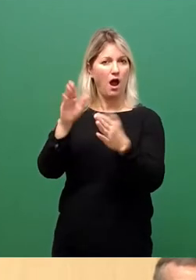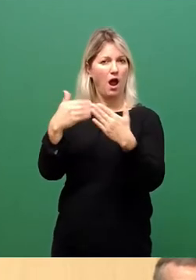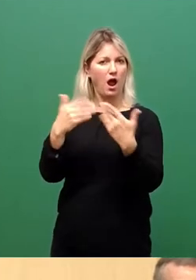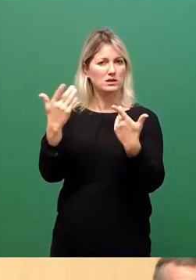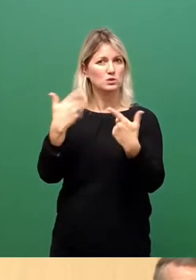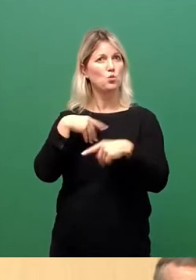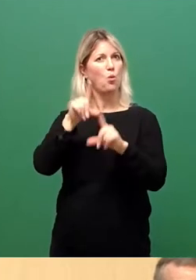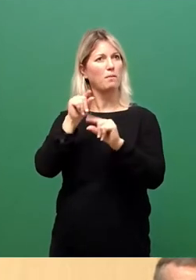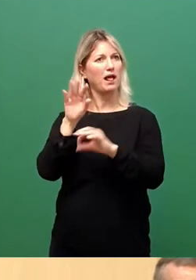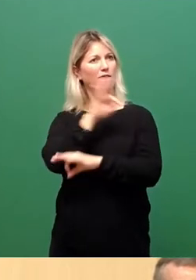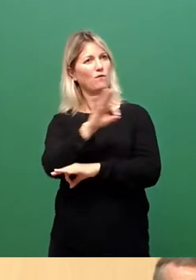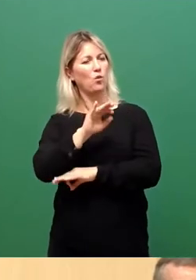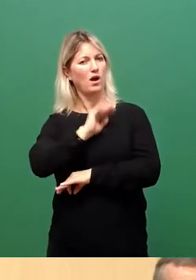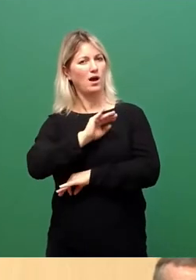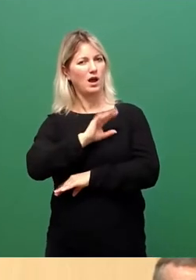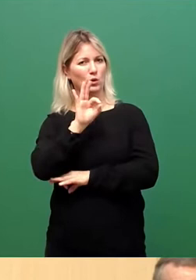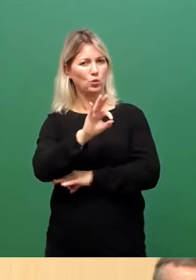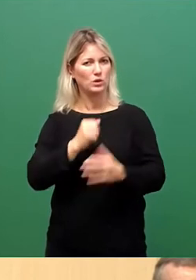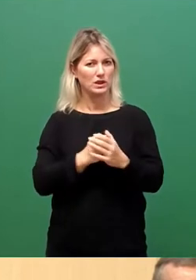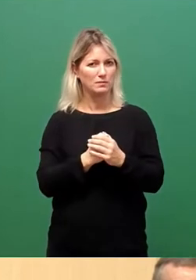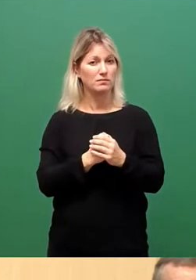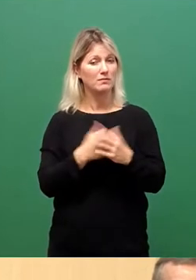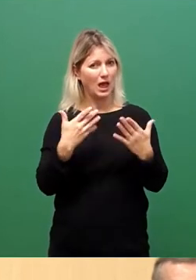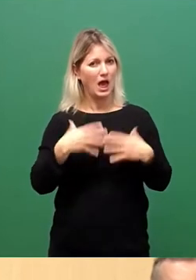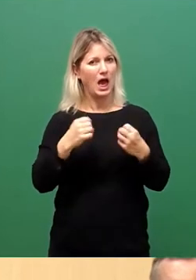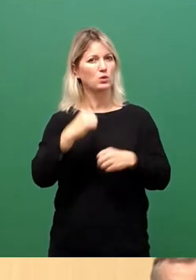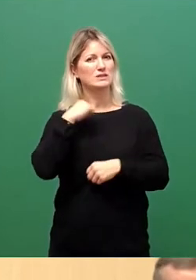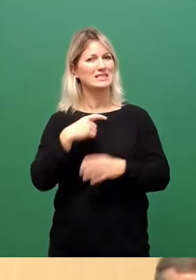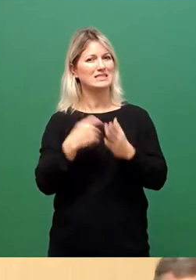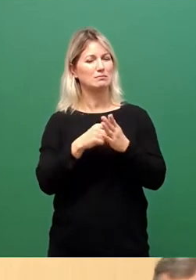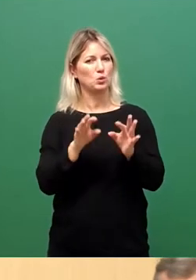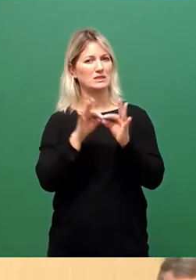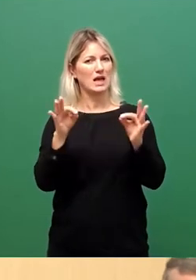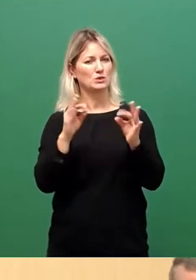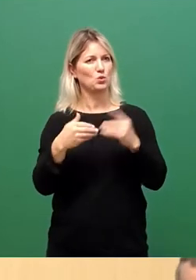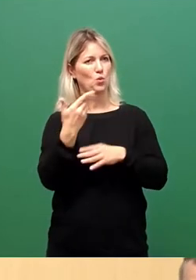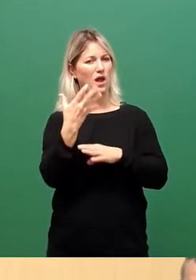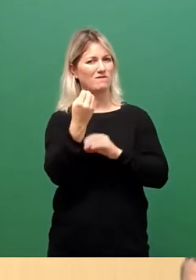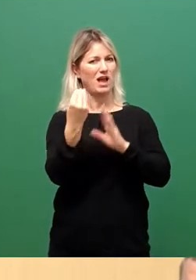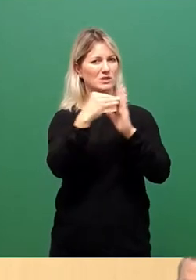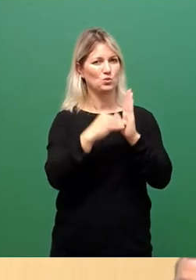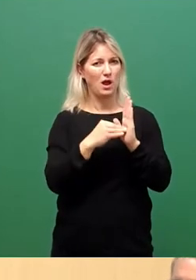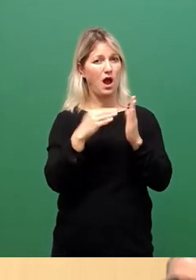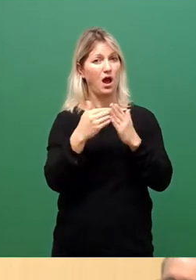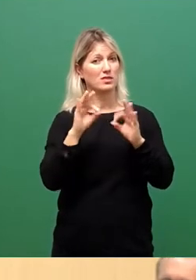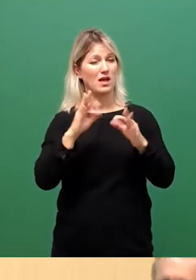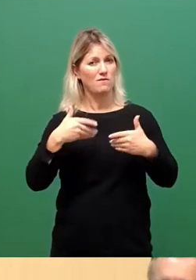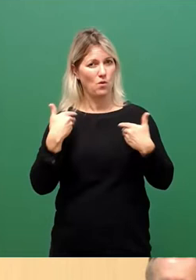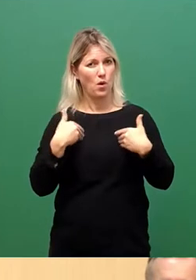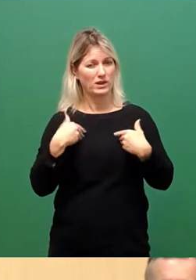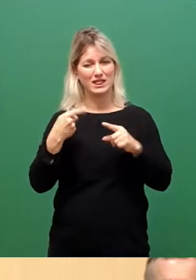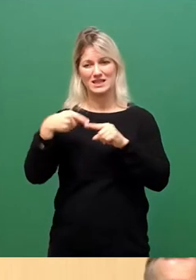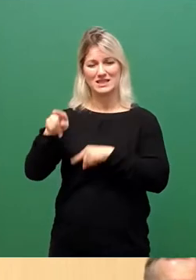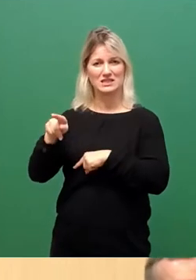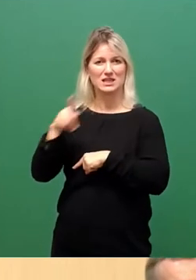Schon gar nicht mit der Neufassung der Rettungsdienstgebührensatzung. Ich freue mich sehr, dass meine dissidenten Fraktionskollegen